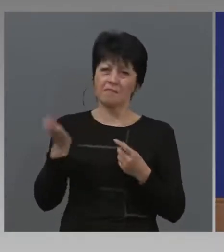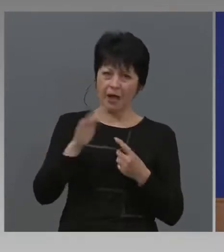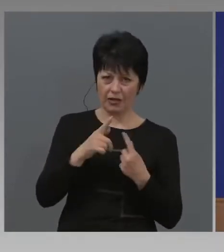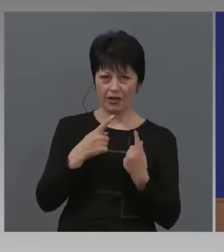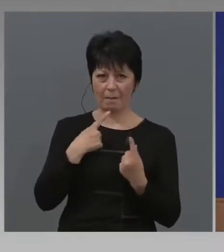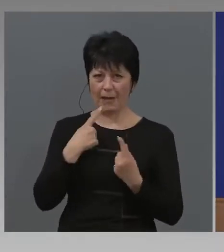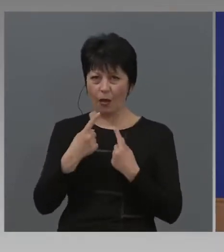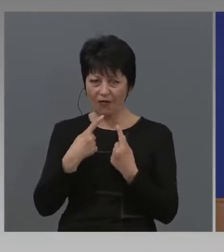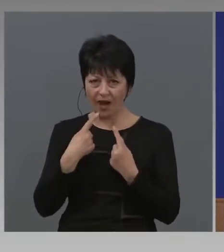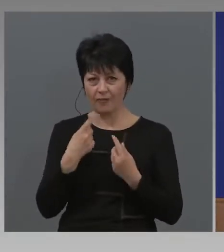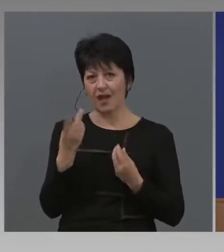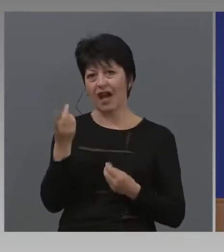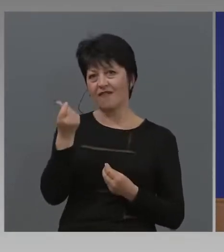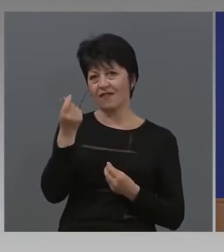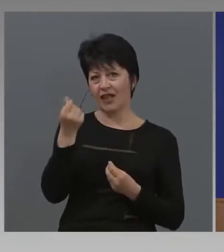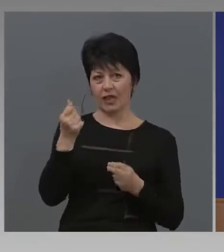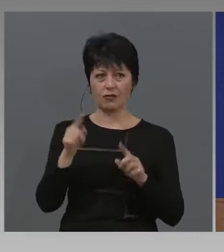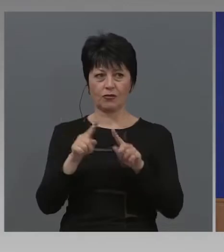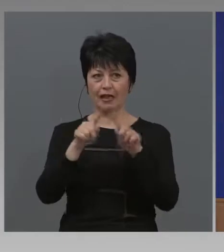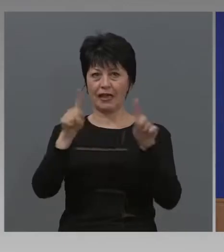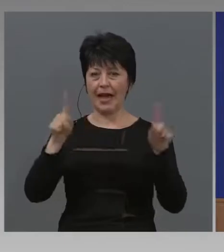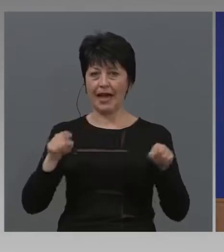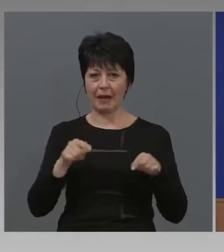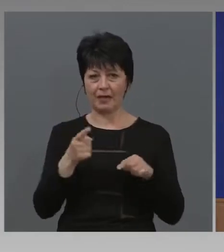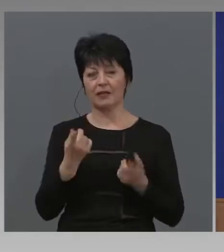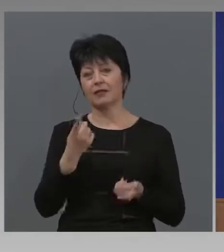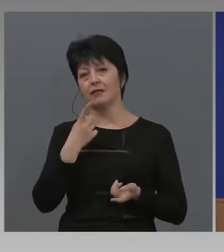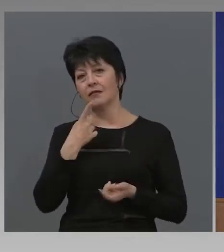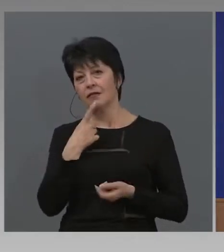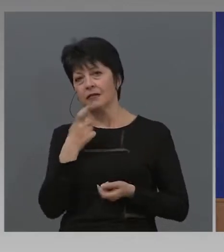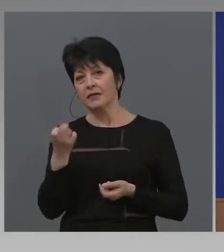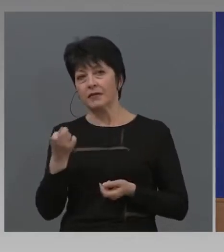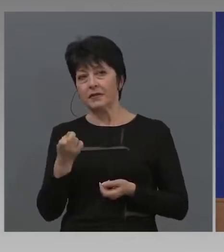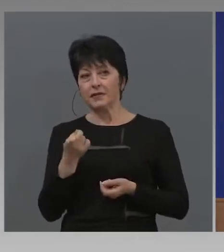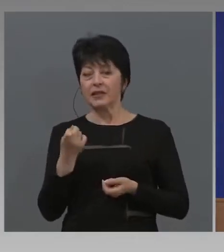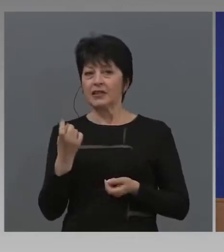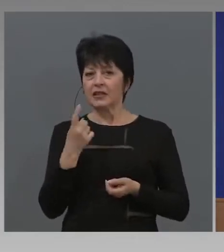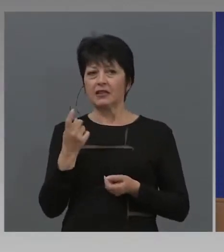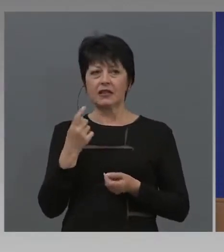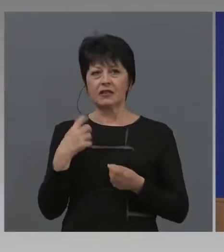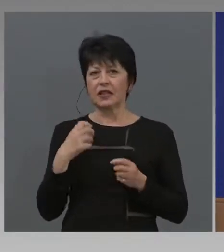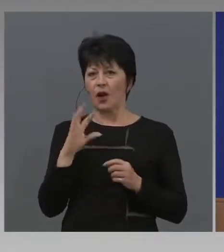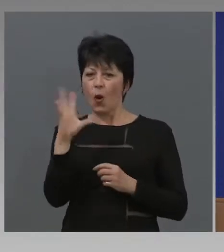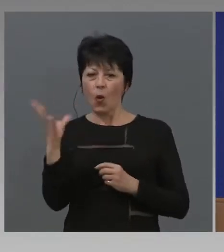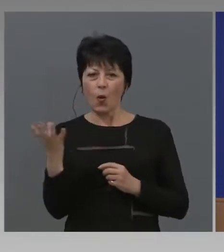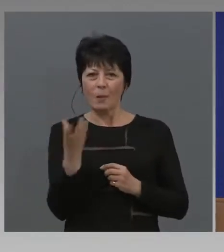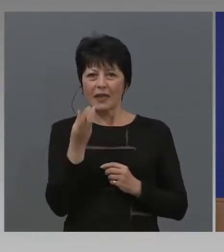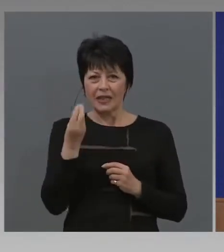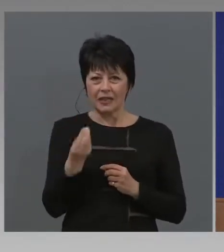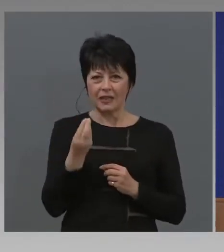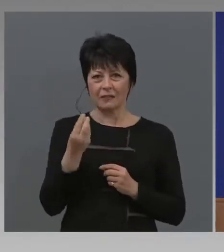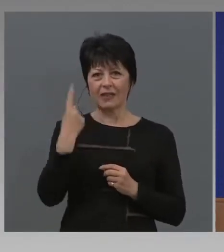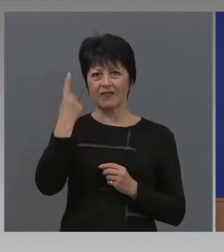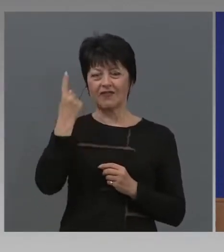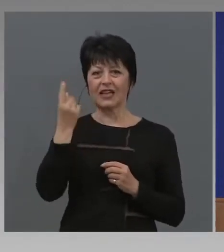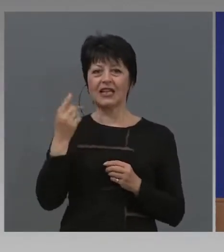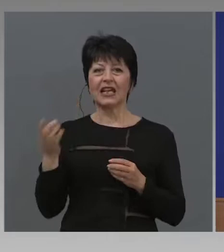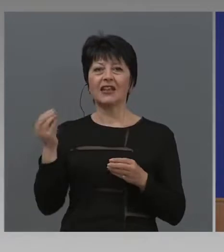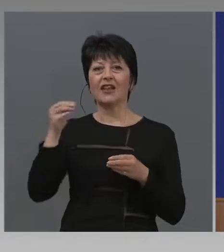финансовата рамка, за да я обединима и с един фонд